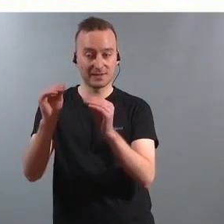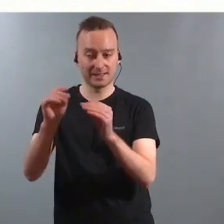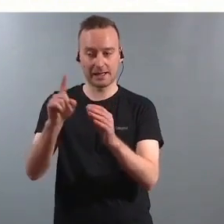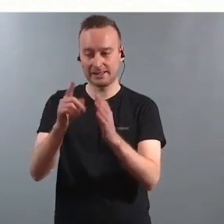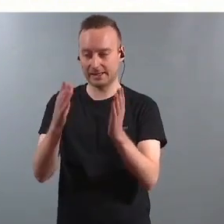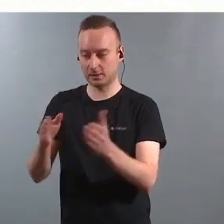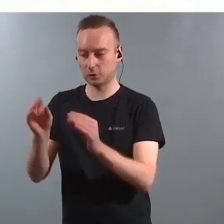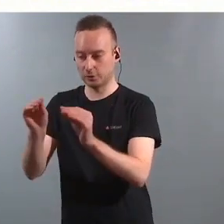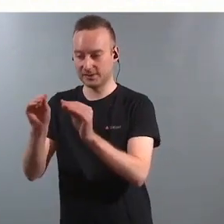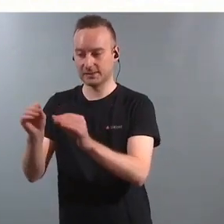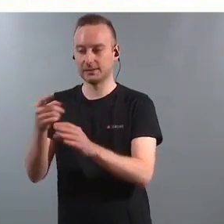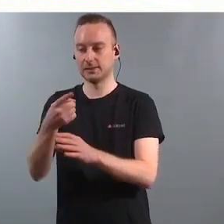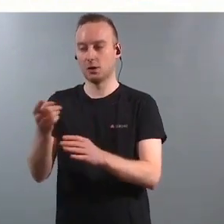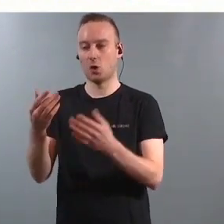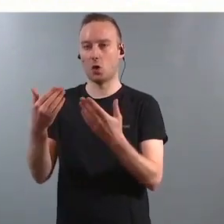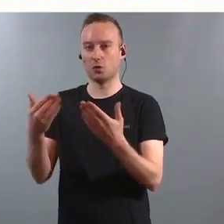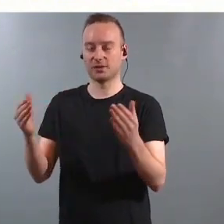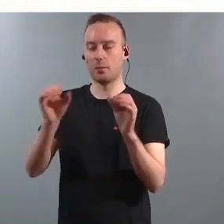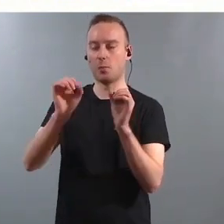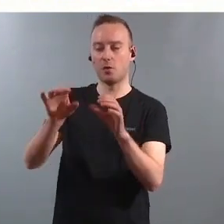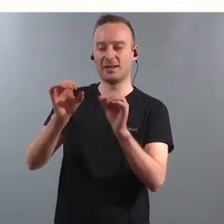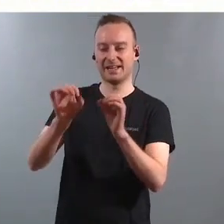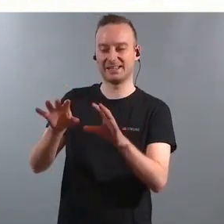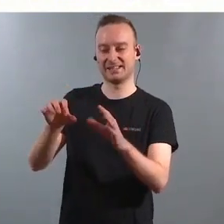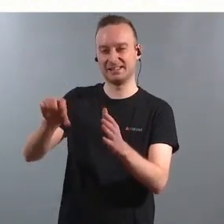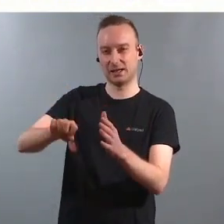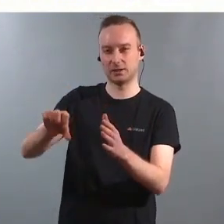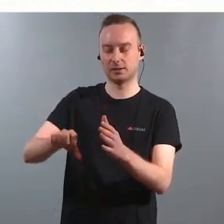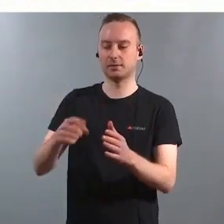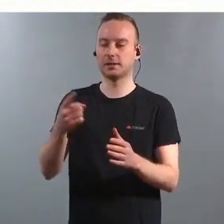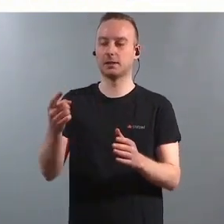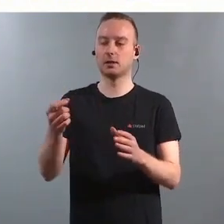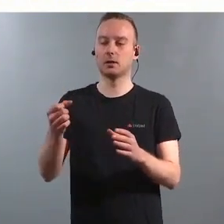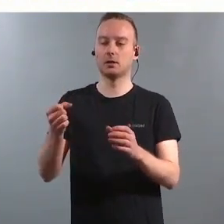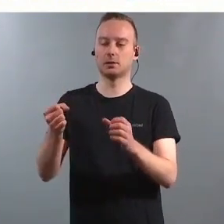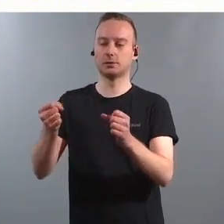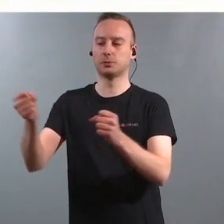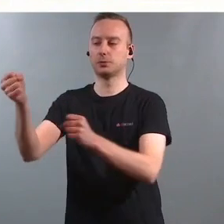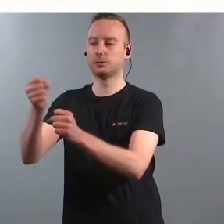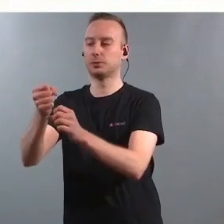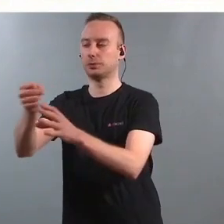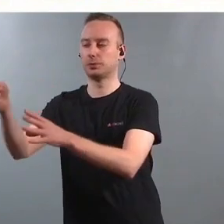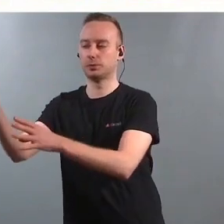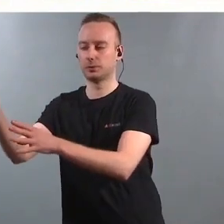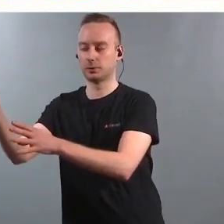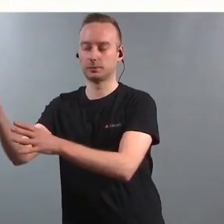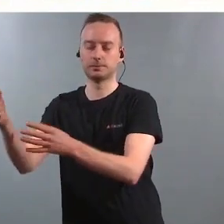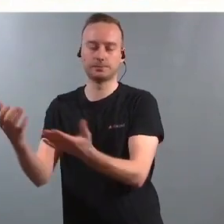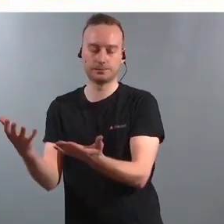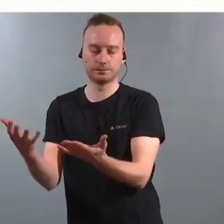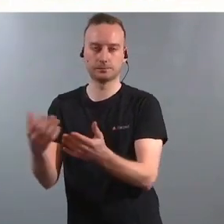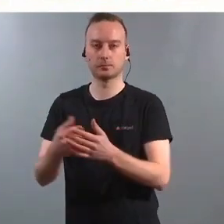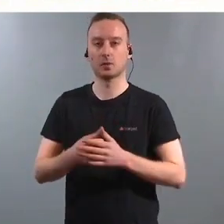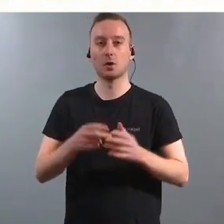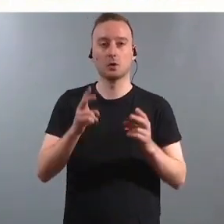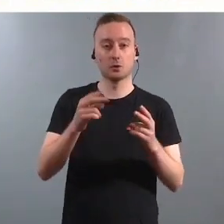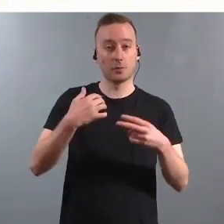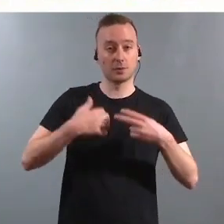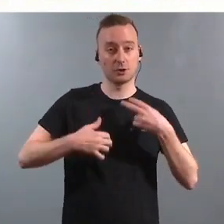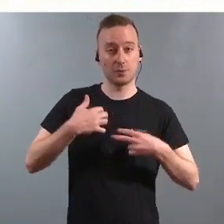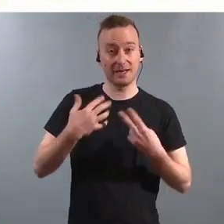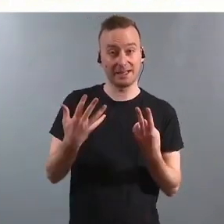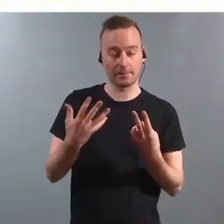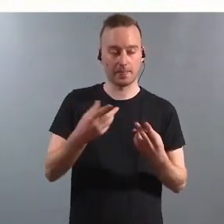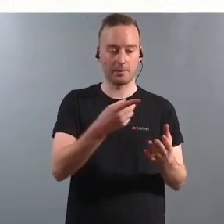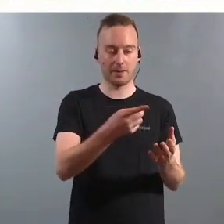det ofte går utover, som da blir flyttet litt på, i stedet for andre. Det vi også er bekymret for, er at PP-tjenesten mange steder